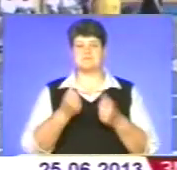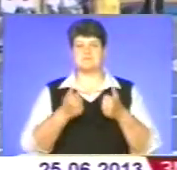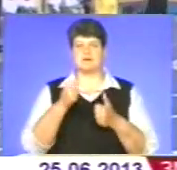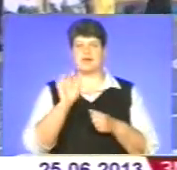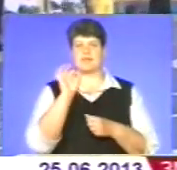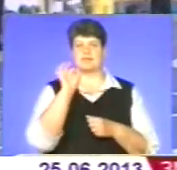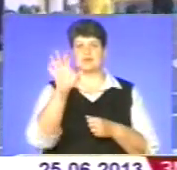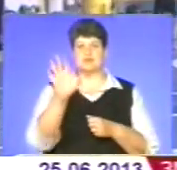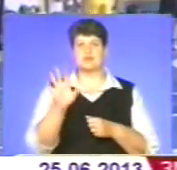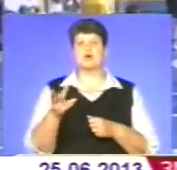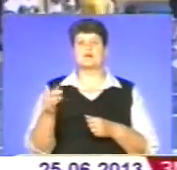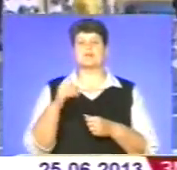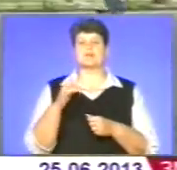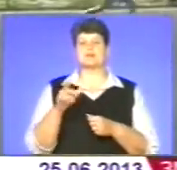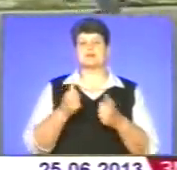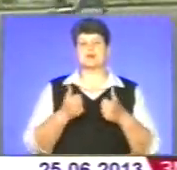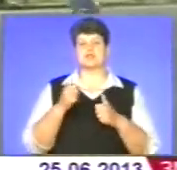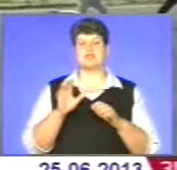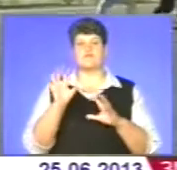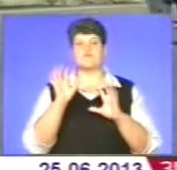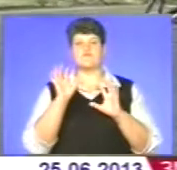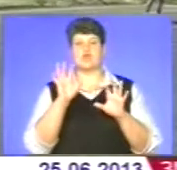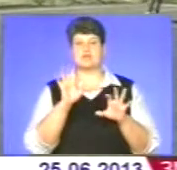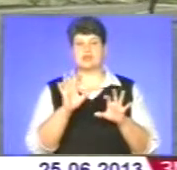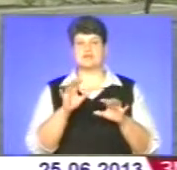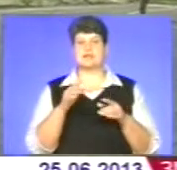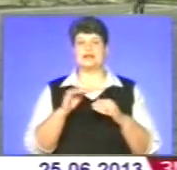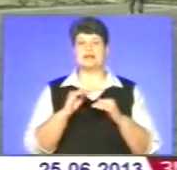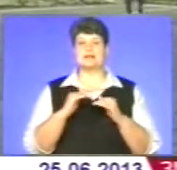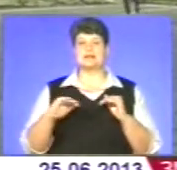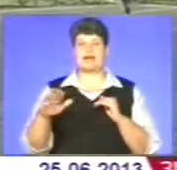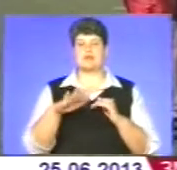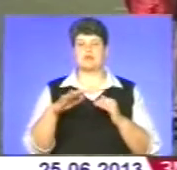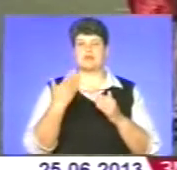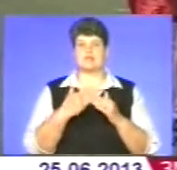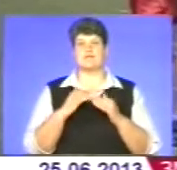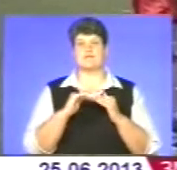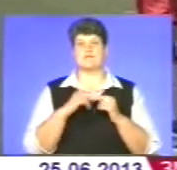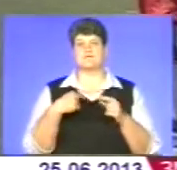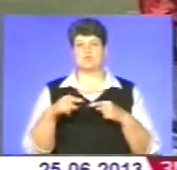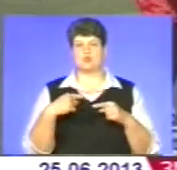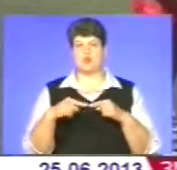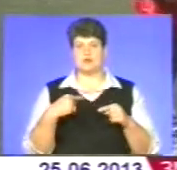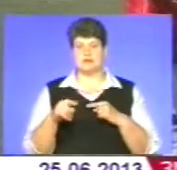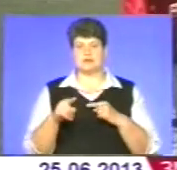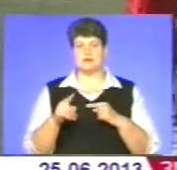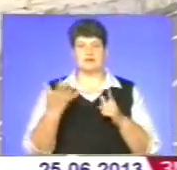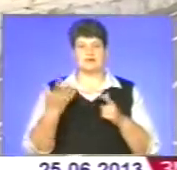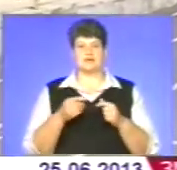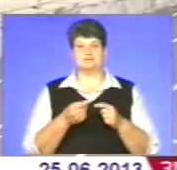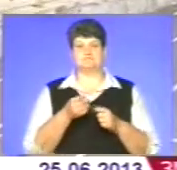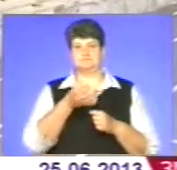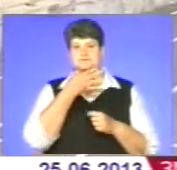Великогаївської школи змагаються волейболісти, на стадіоні – футболісти. Змагання газовиків – неабияка подія для місцевих дітлахів.